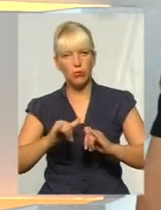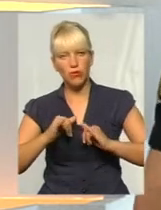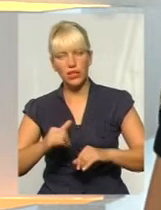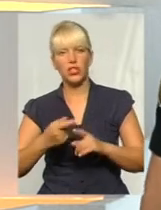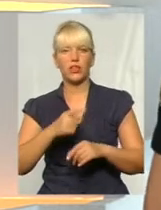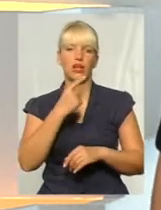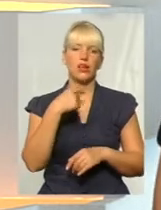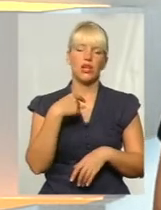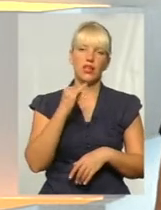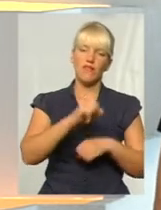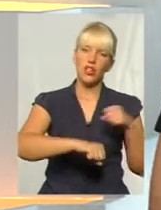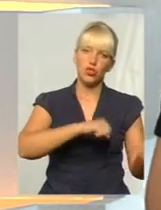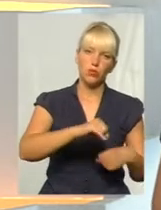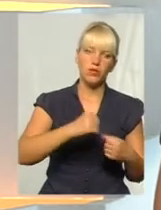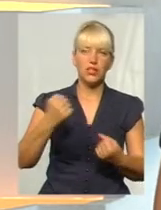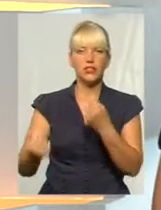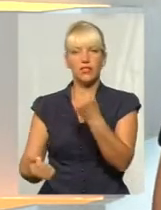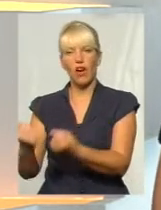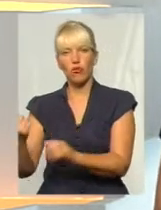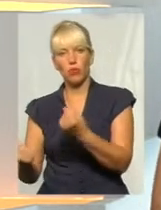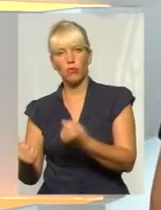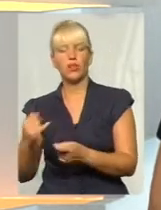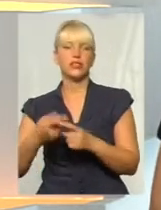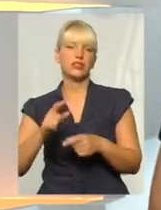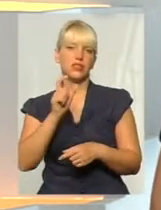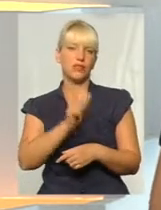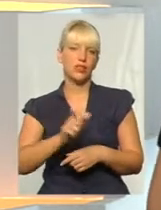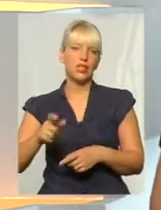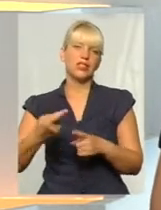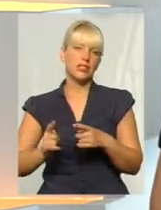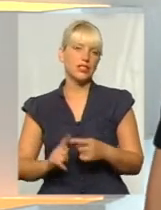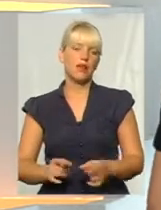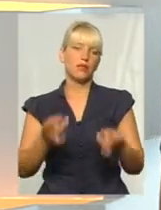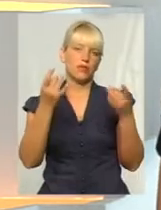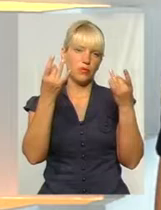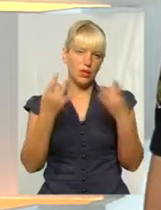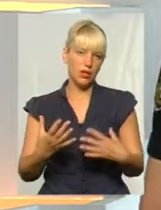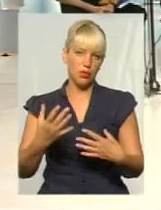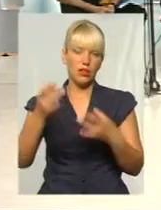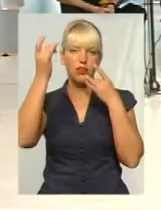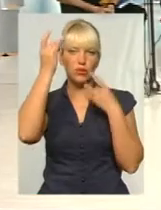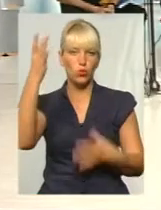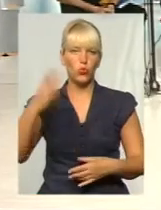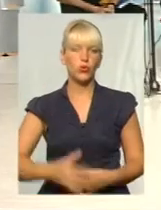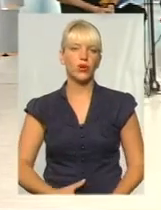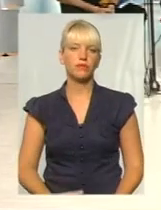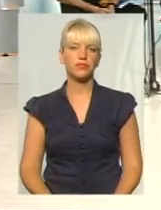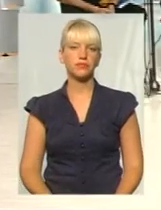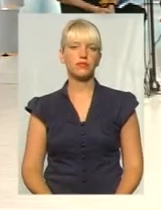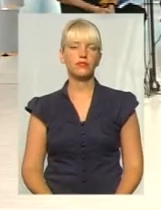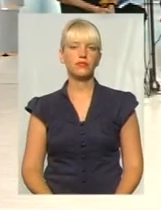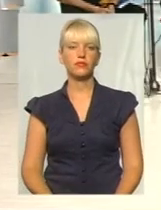Поважати велосипедистів, поважати автомобілістів. Це елементарна культура. Дякую, пані Тетяно. Я хочу